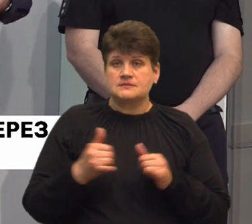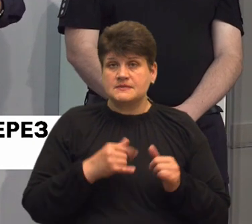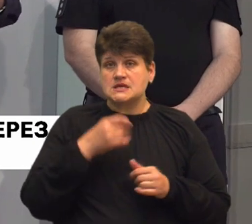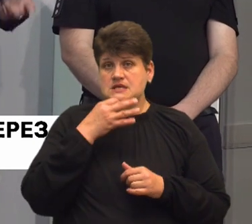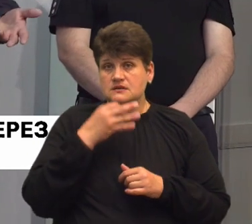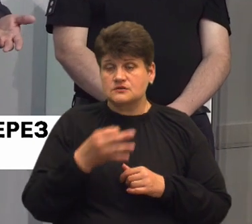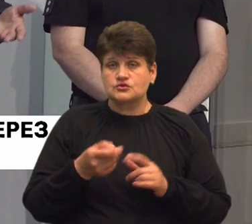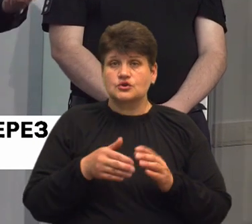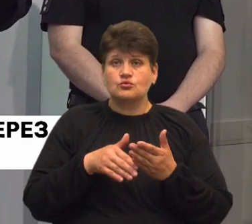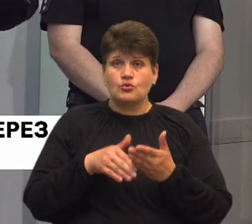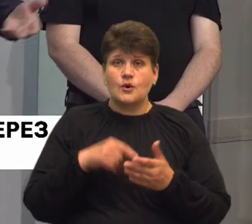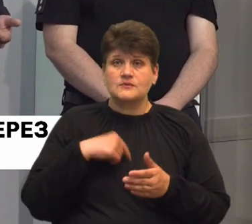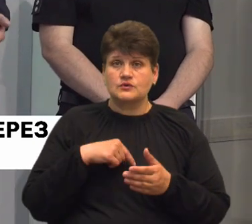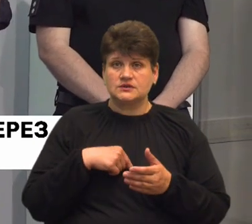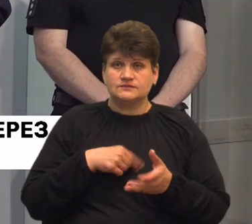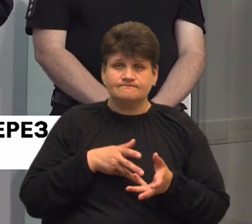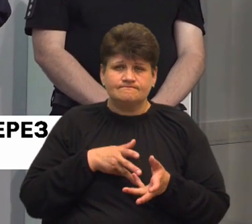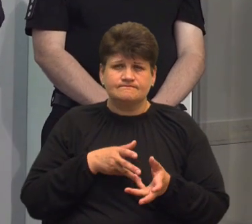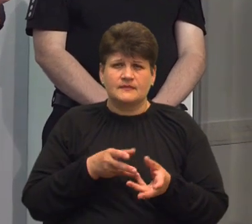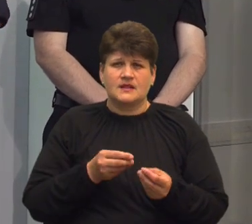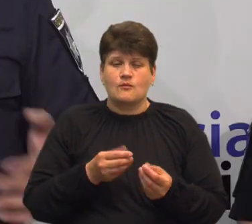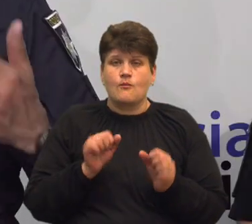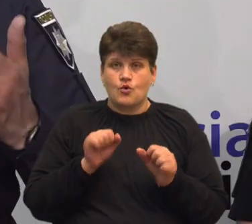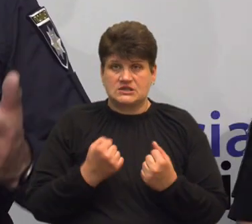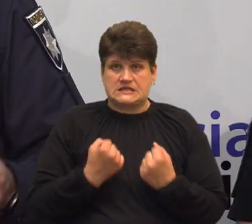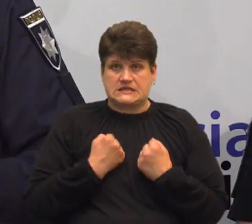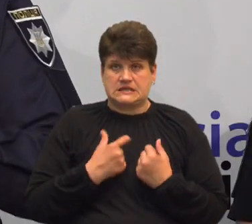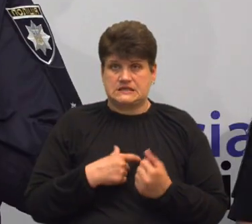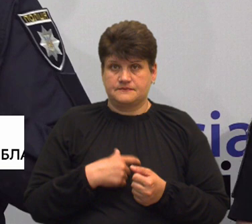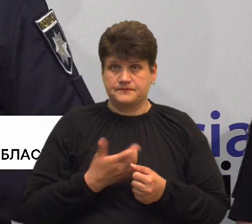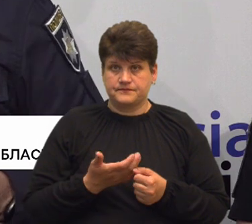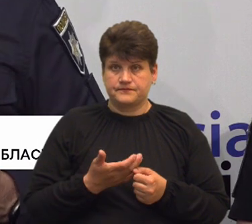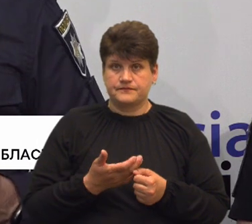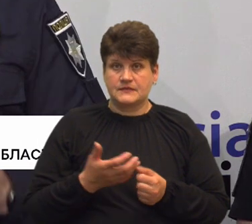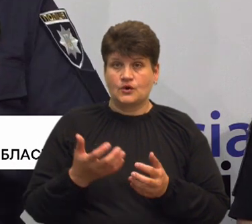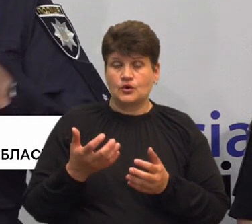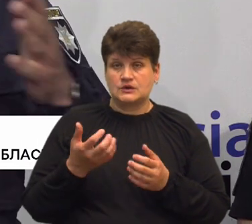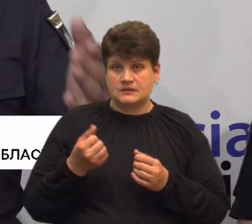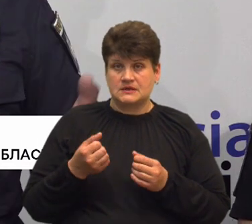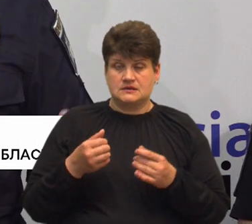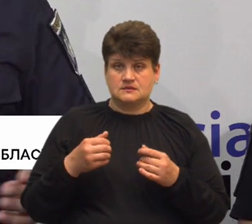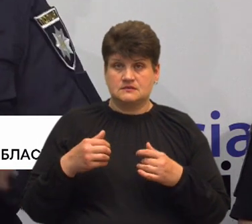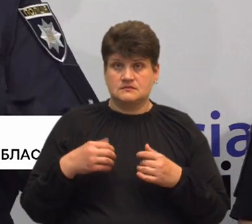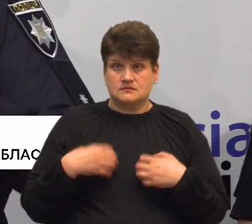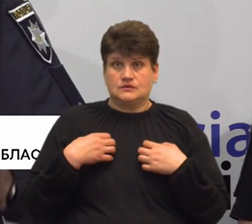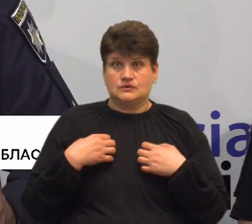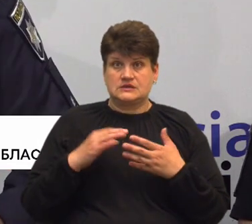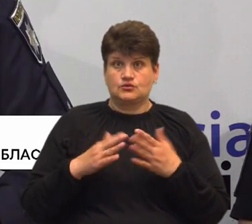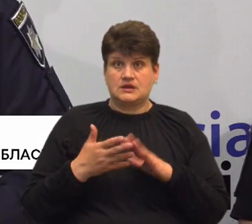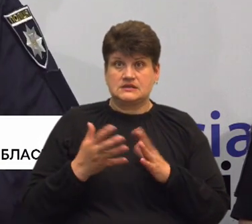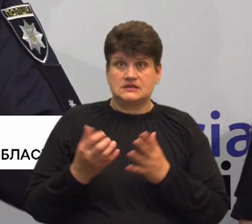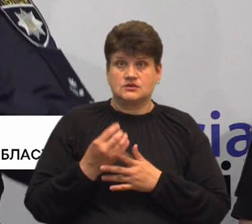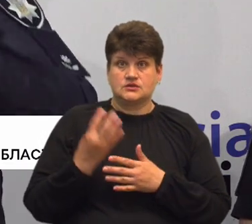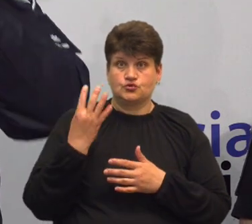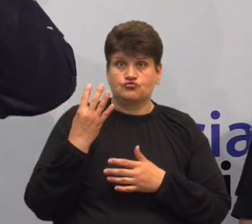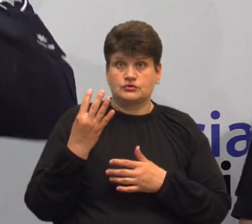за допомогою психологічних прийомів можна захиститися від шахраїв. Отримали якусь стресову ситуацію, знайшли навколо себе чотири